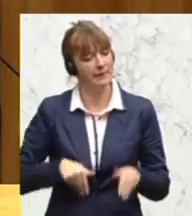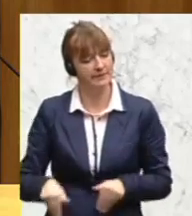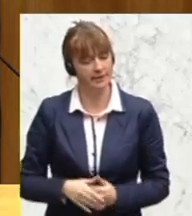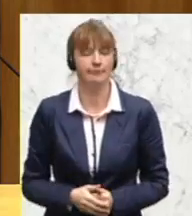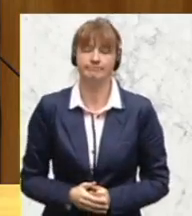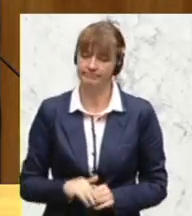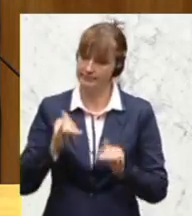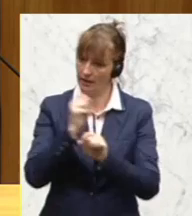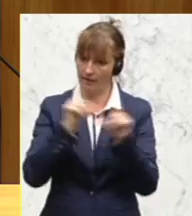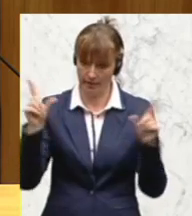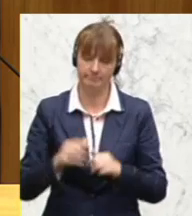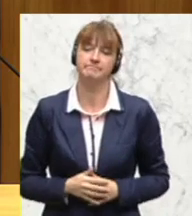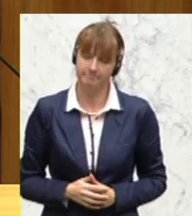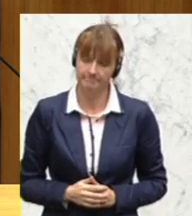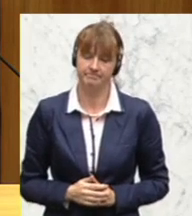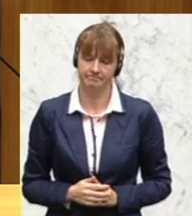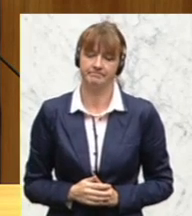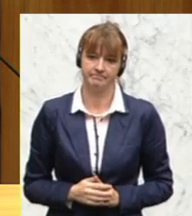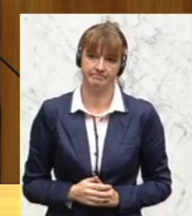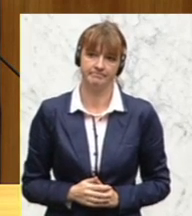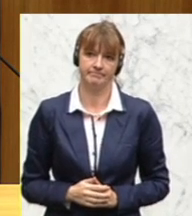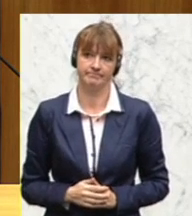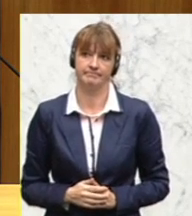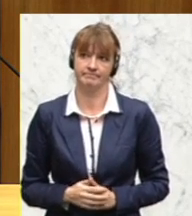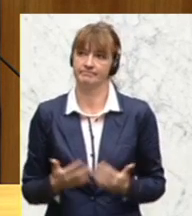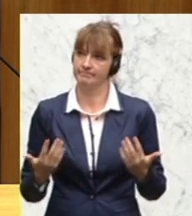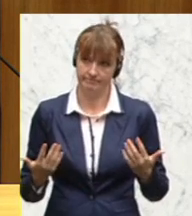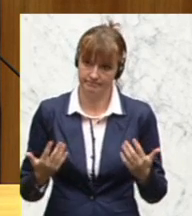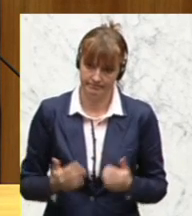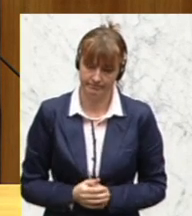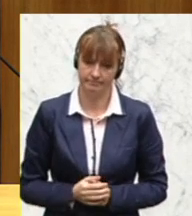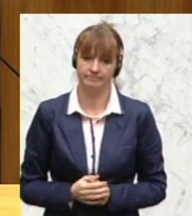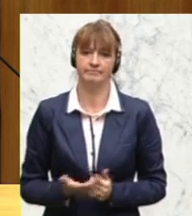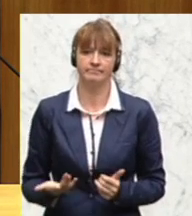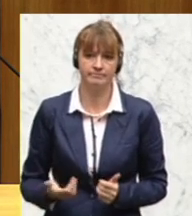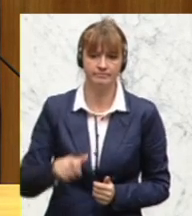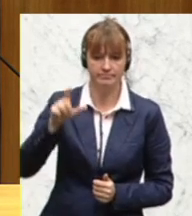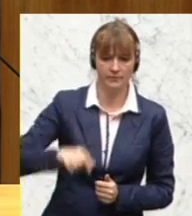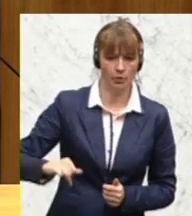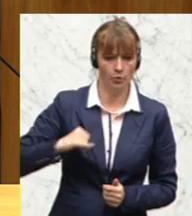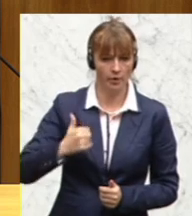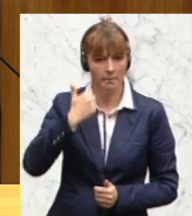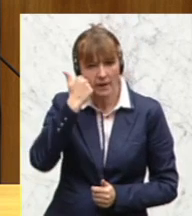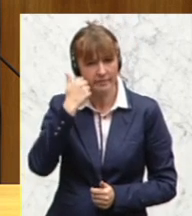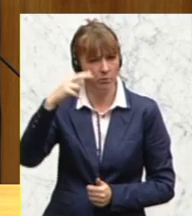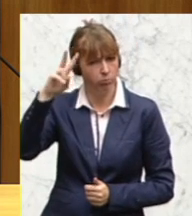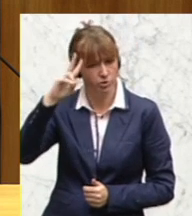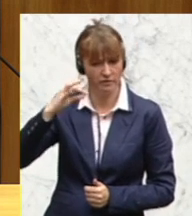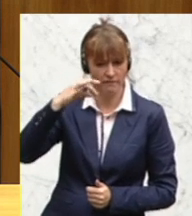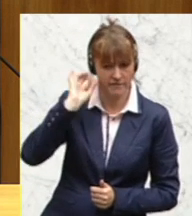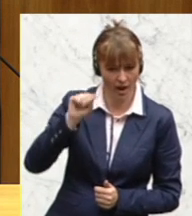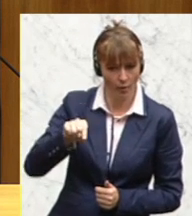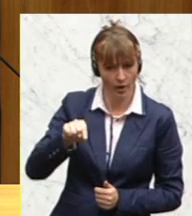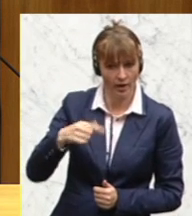Frage, es gehört jenen das Handwerk gelegt, die junge Männer, junge Burschen, junge Frauen unter